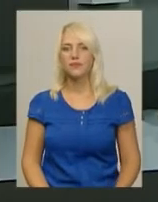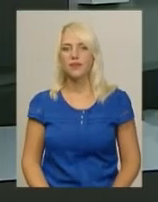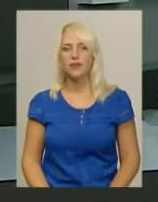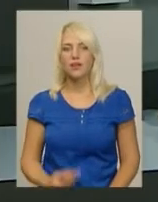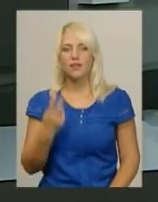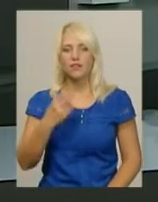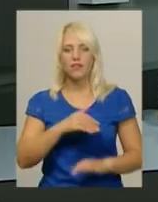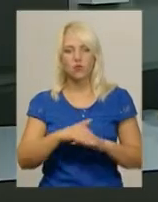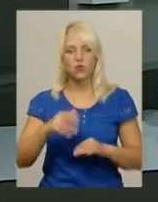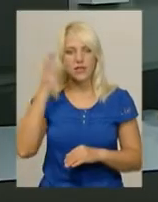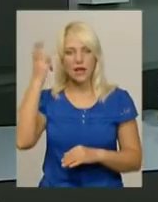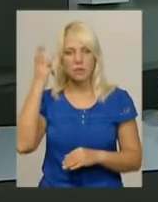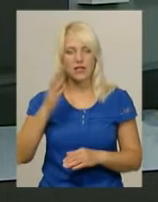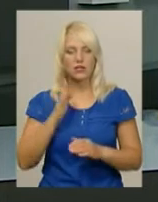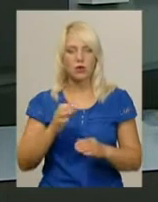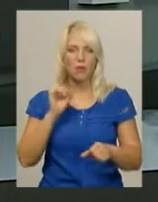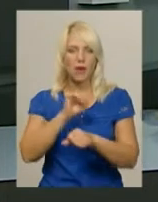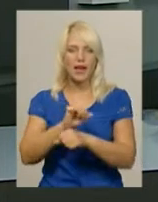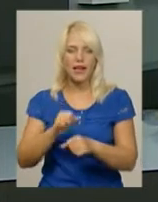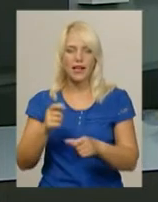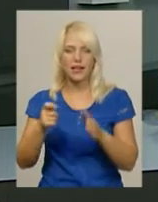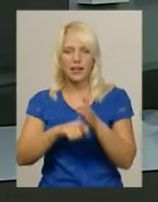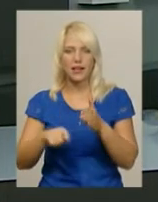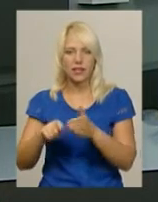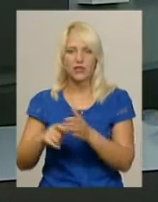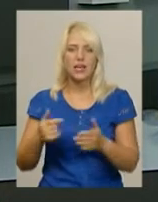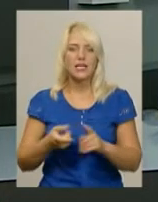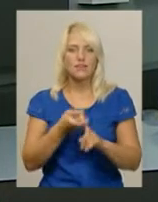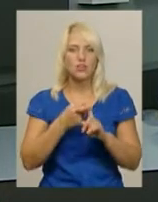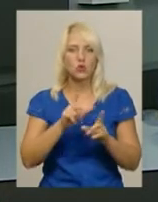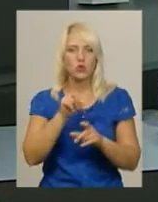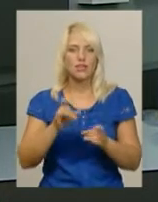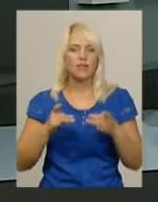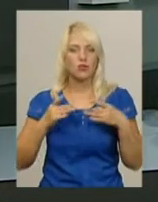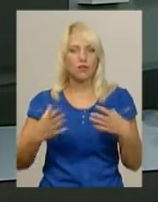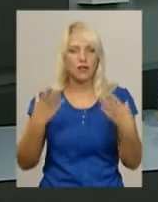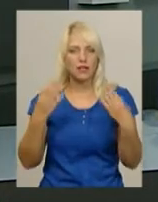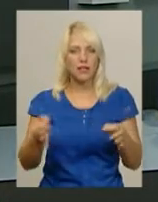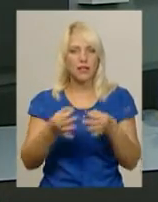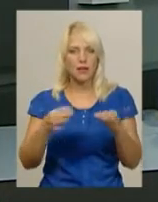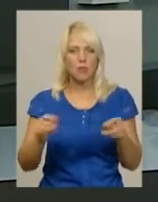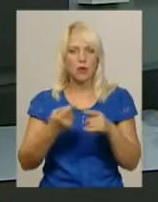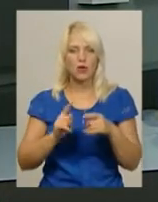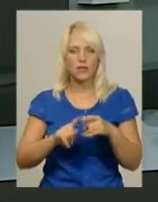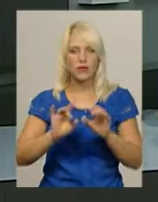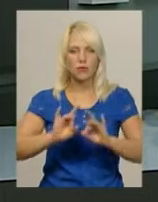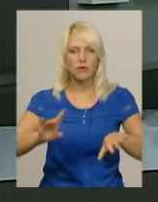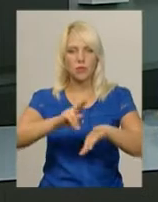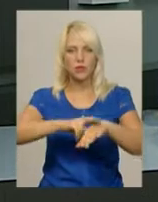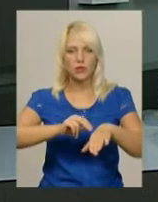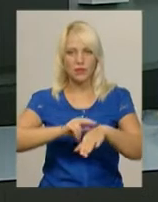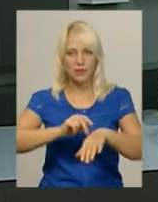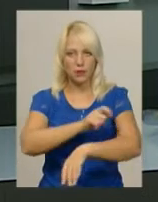Дві вулиці Хмельницького перекриють у зв'язку із святкуванням Дня Незалежності. Про це повідомляє прес-секретар патрульної поліції області Роман